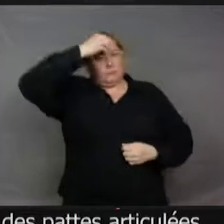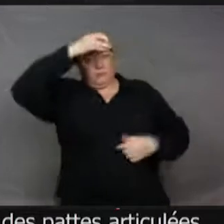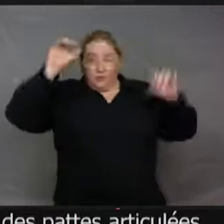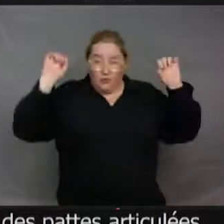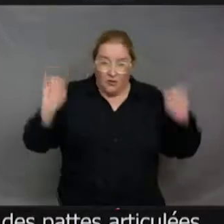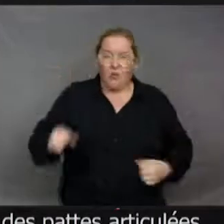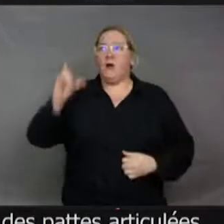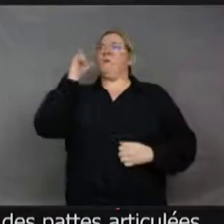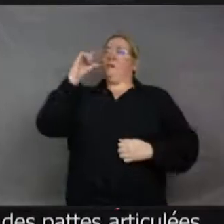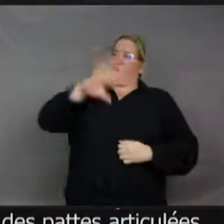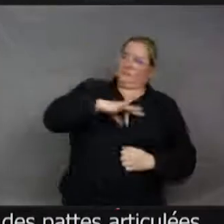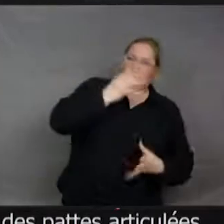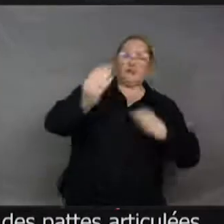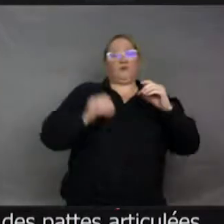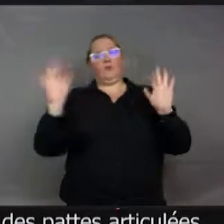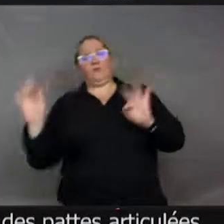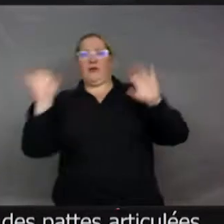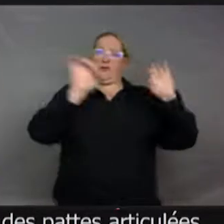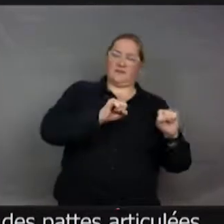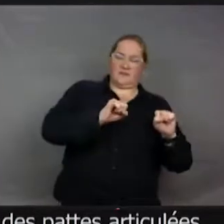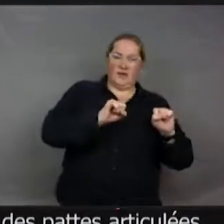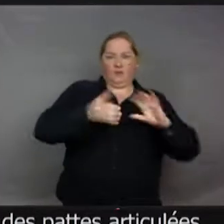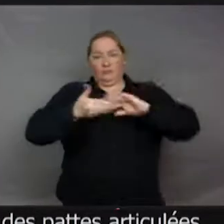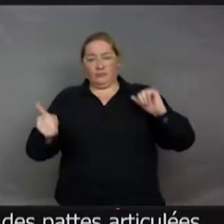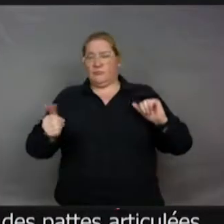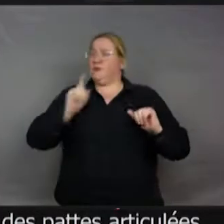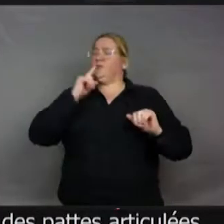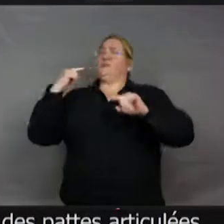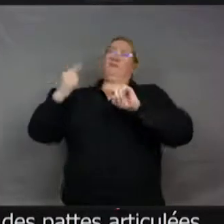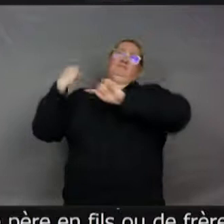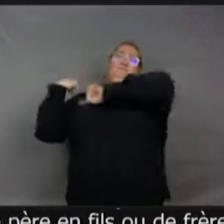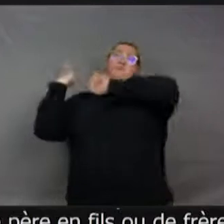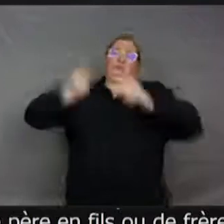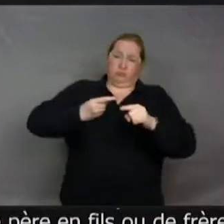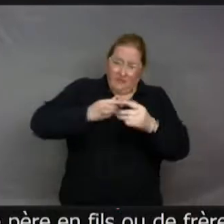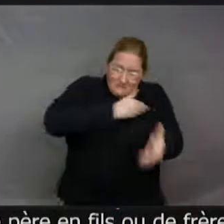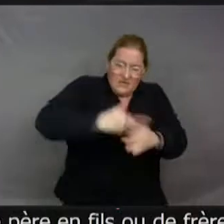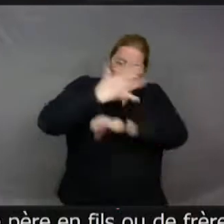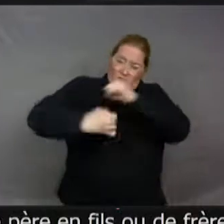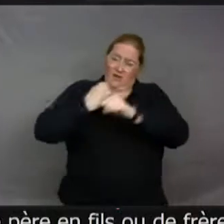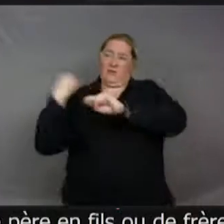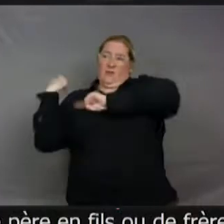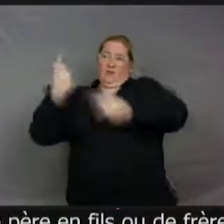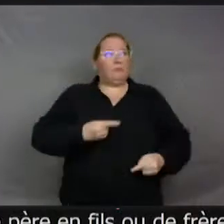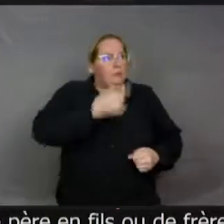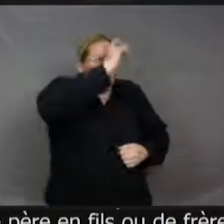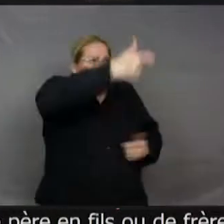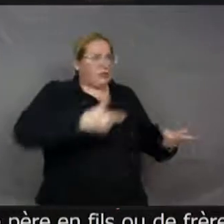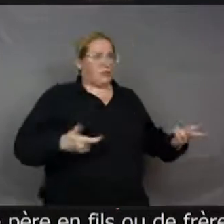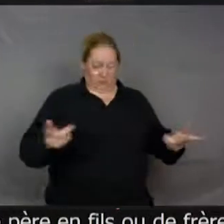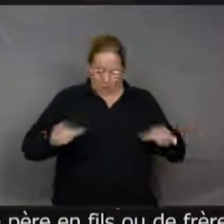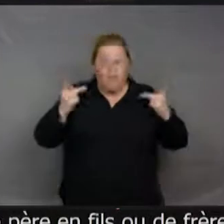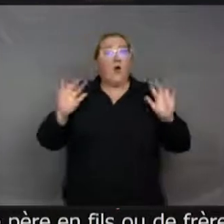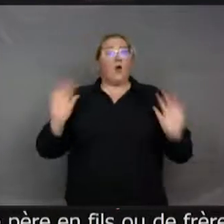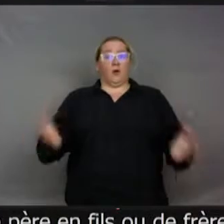en fils ou de frère en sœur, en fait, ça existe depuis des millions d'années. Ce qui est logique. toujours. Bien sûr. Pour survivre, il faut se transmettre.